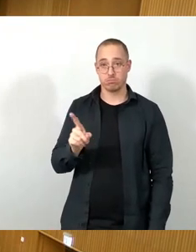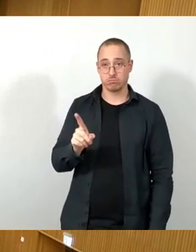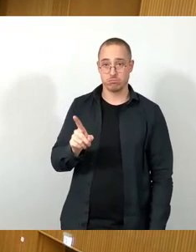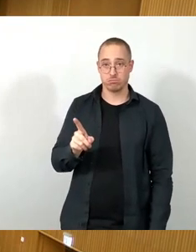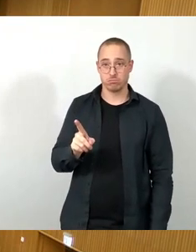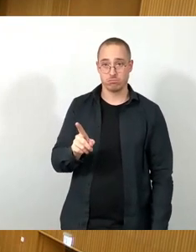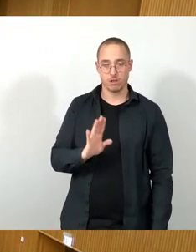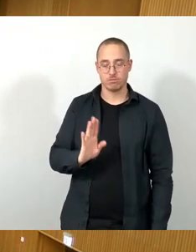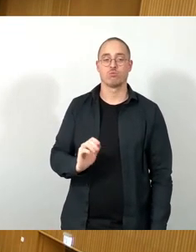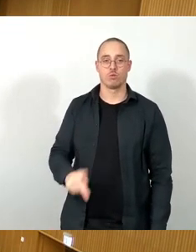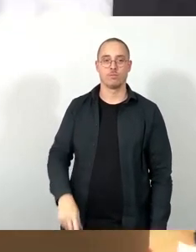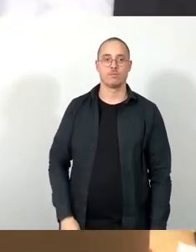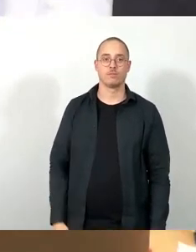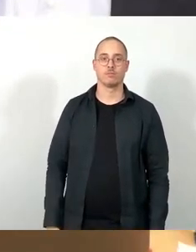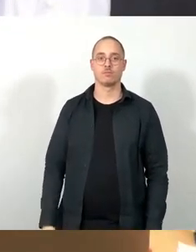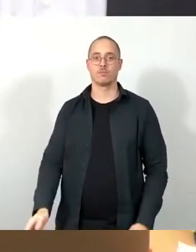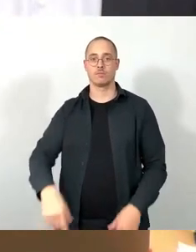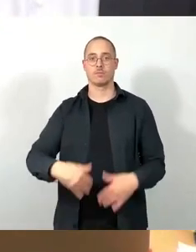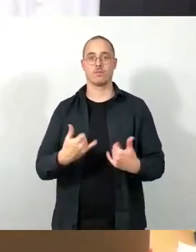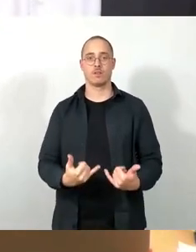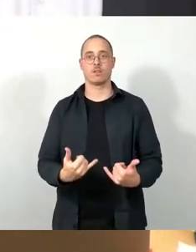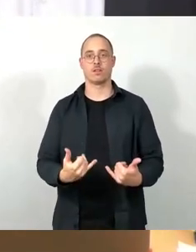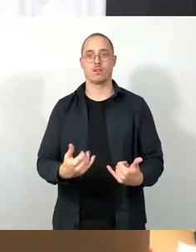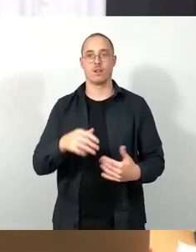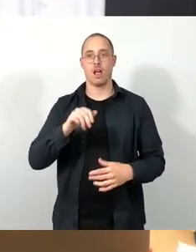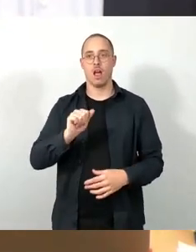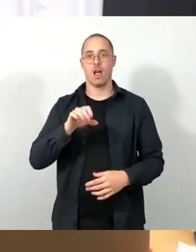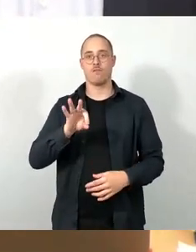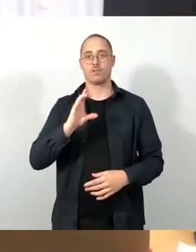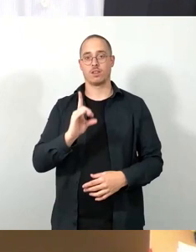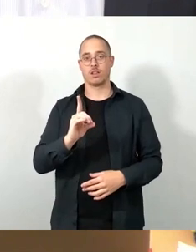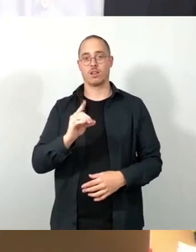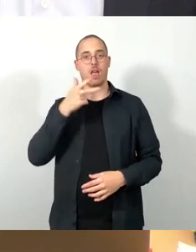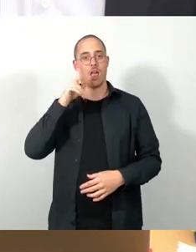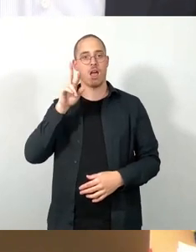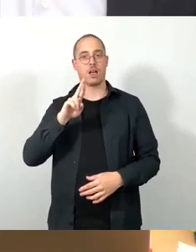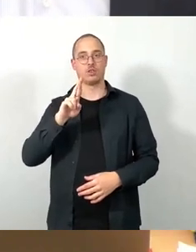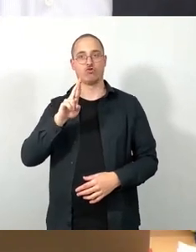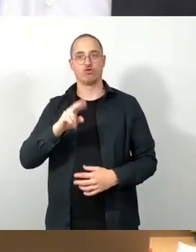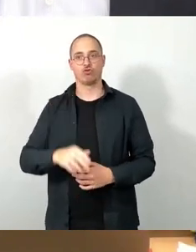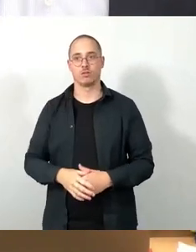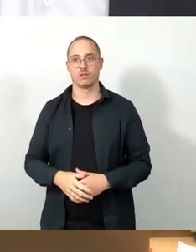Dann AfD, Herr Rentsch. hat.